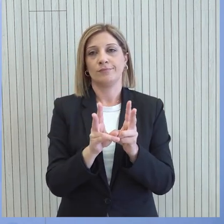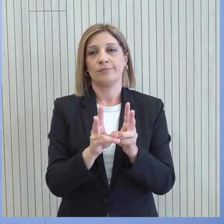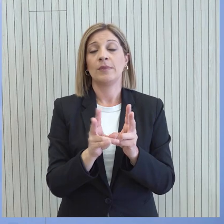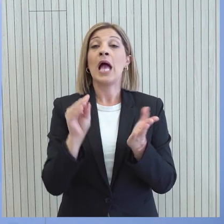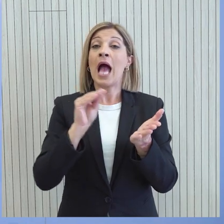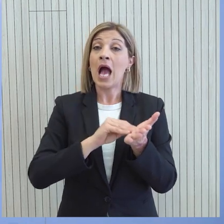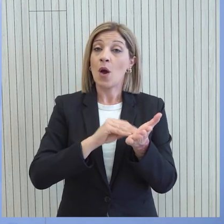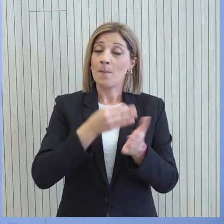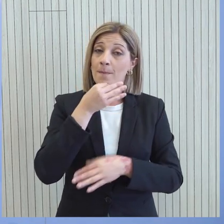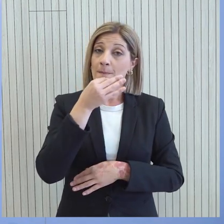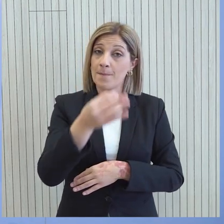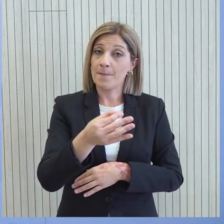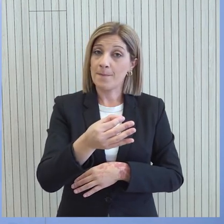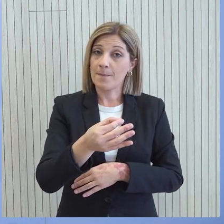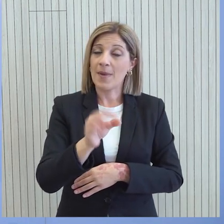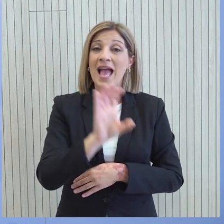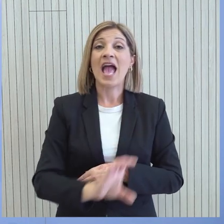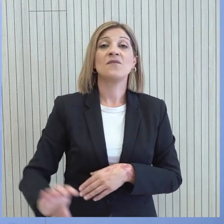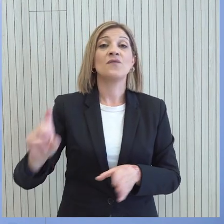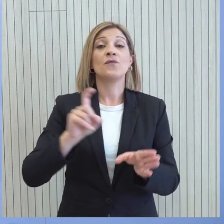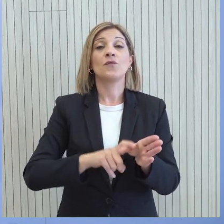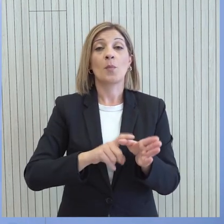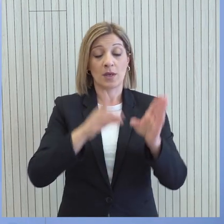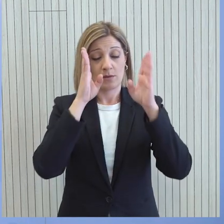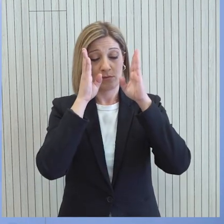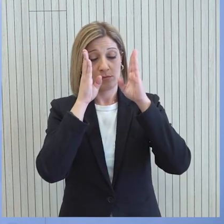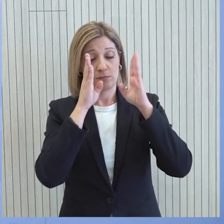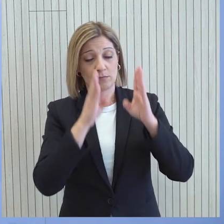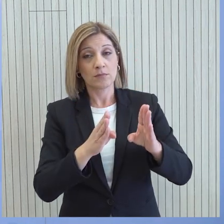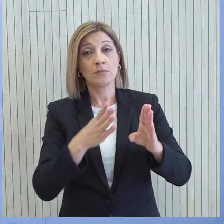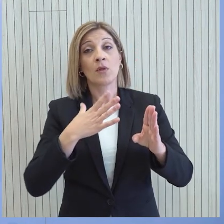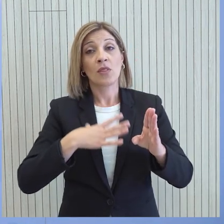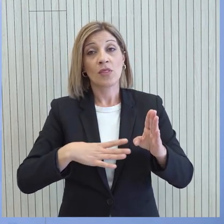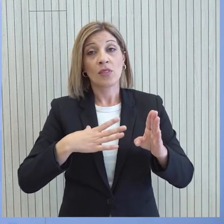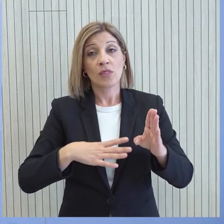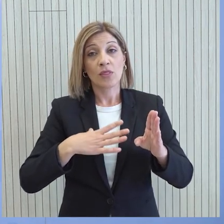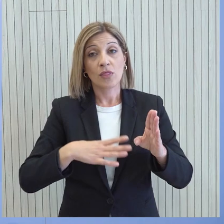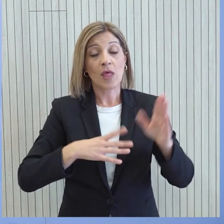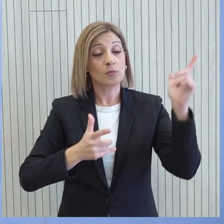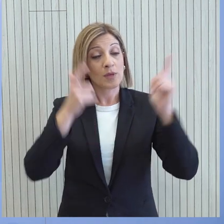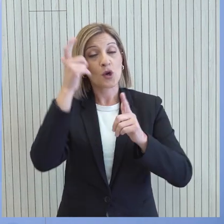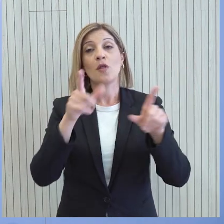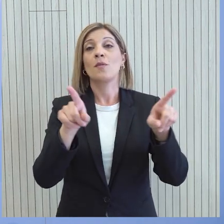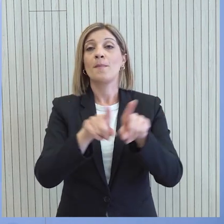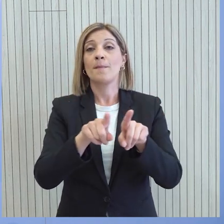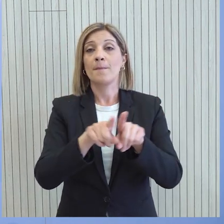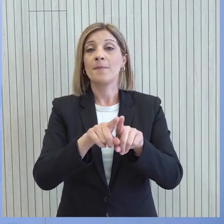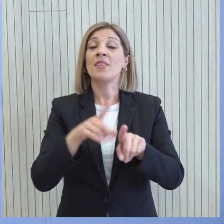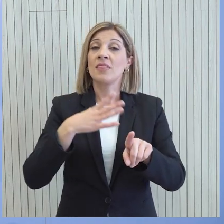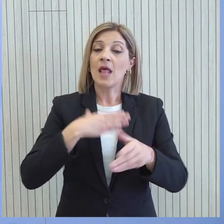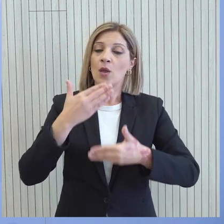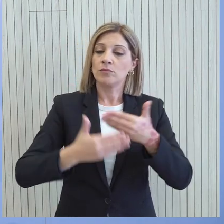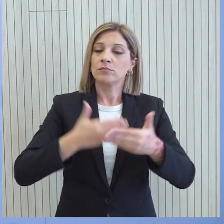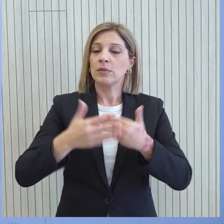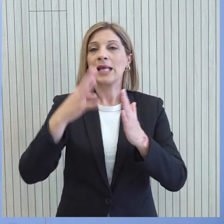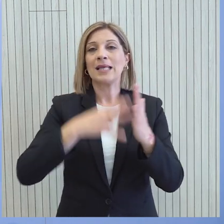Επιβεβαιώνεται εκ νέου η προσήλωση της Ευρωπαϊκής Ένωσης στη συνολική διευθέτηση στο πλαίσιο του Οργανισμού Ινωμένων Εθνών και αναπαράγεται